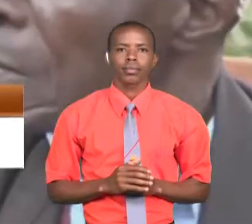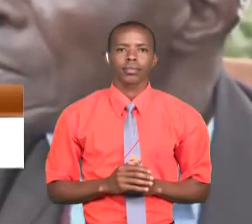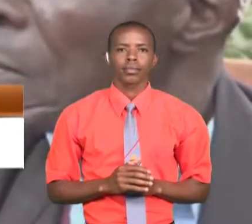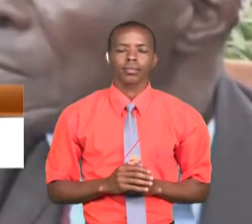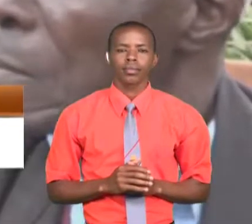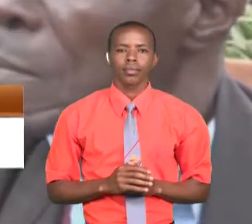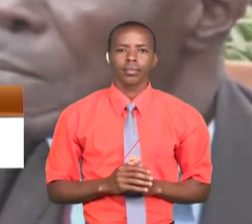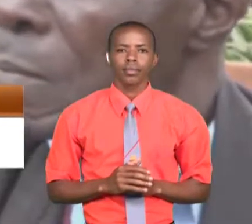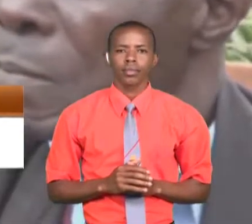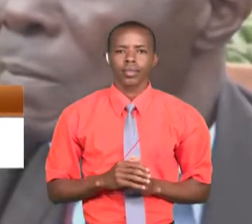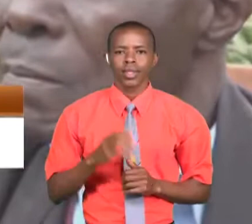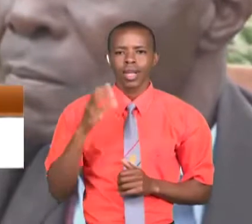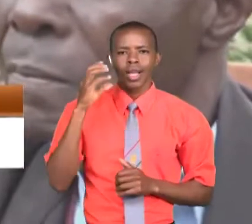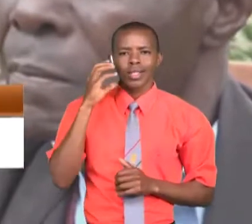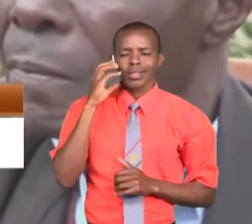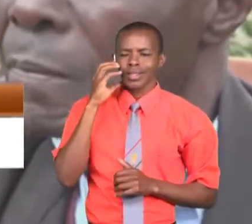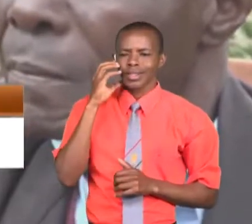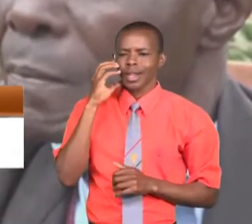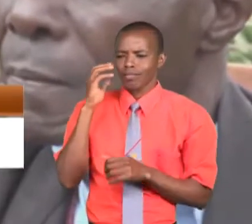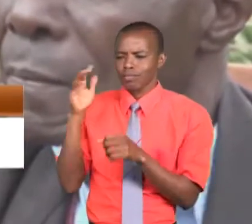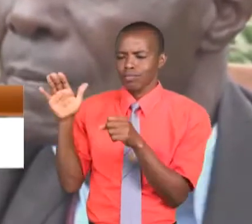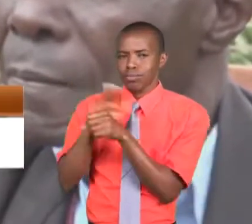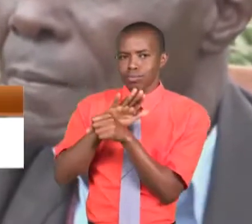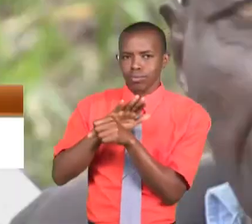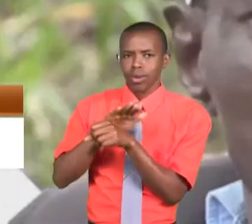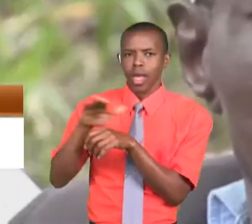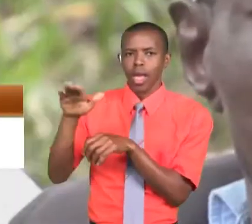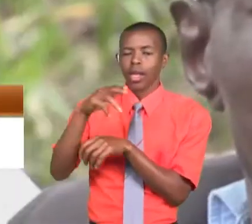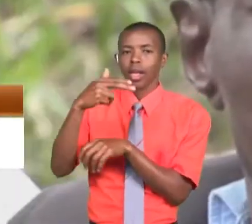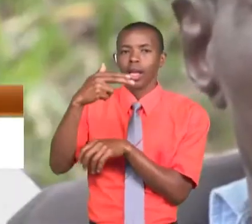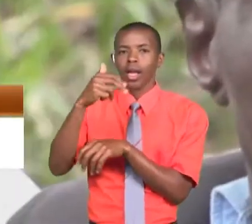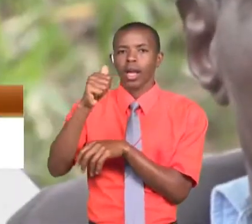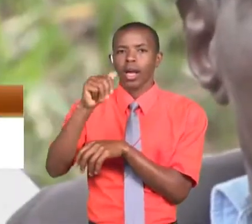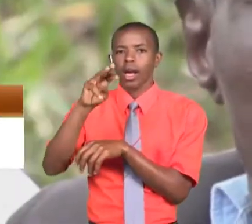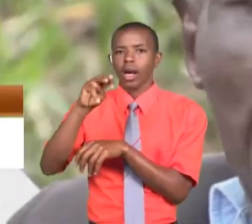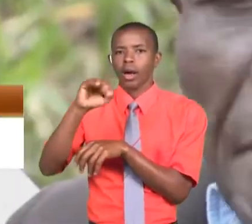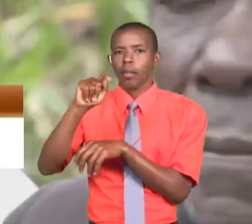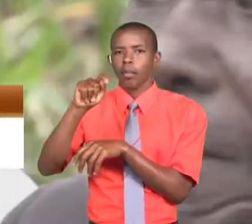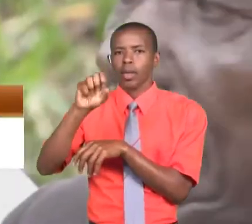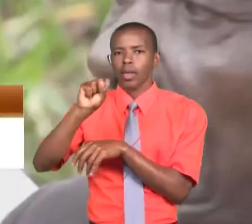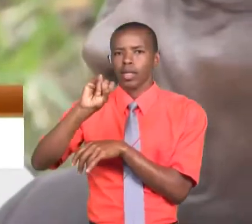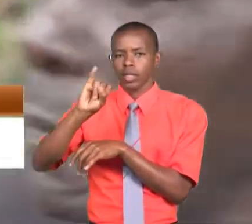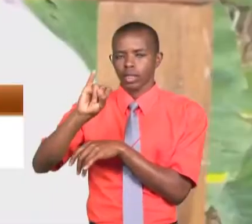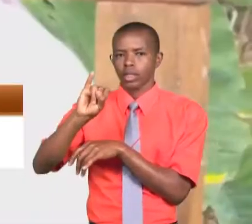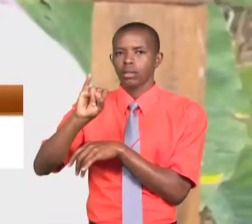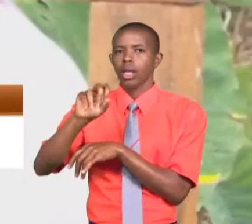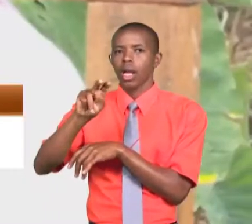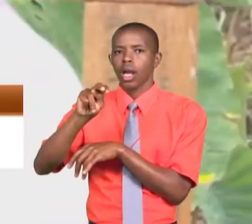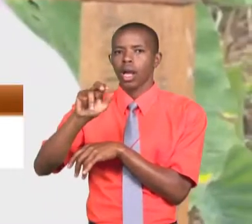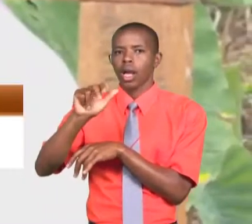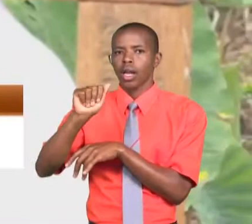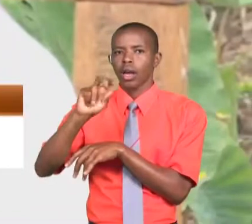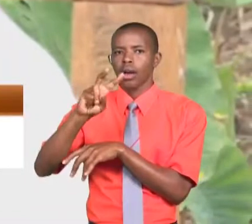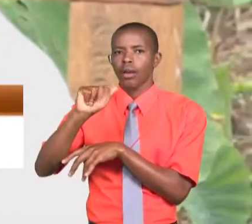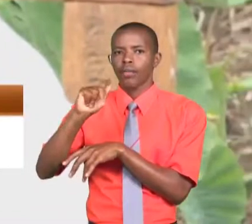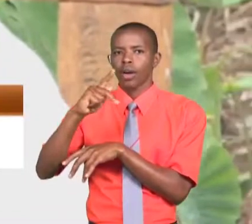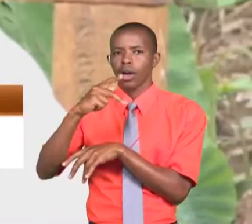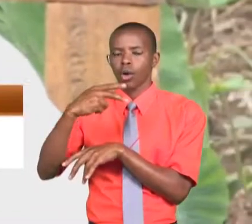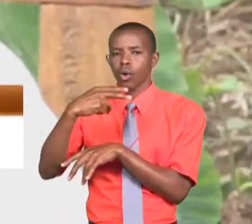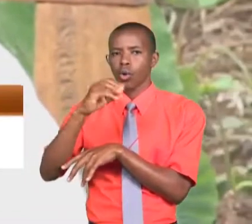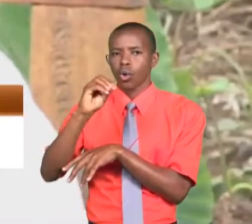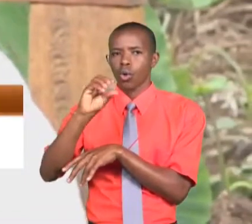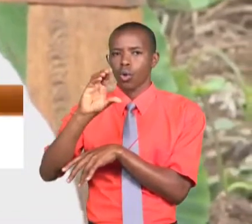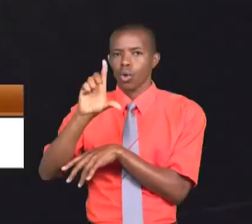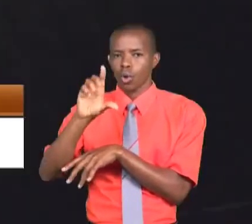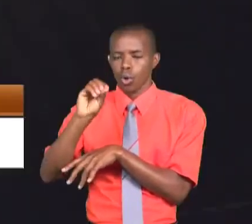Wingu la huzoni limetanda katika kijiji chahamizi eneo bunge la na Vaholo Wakati jama mmoja alipatikana